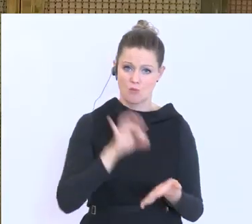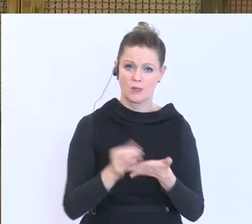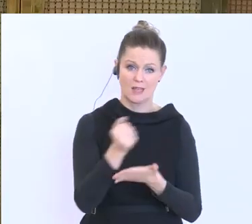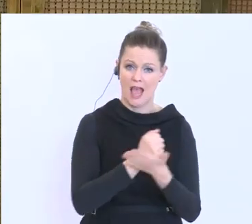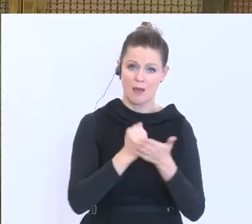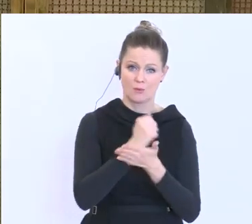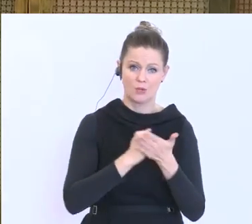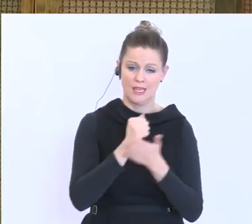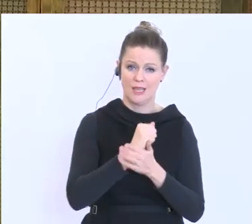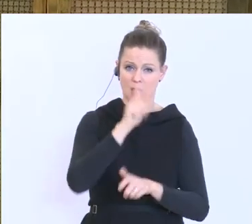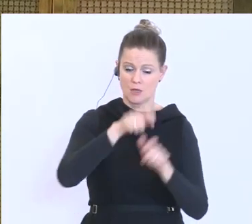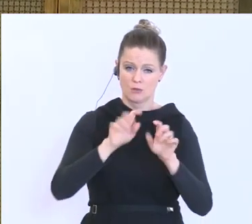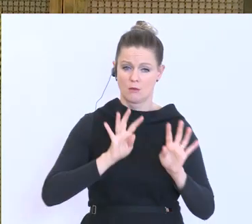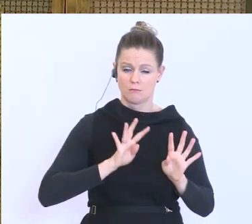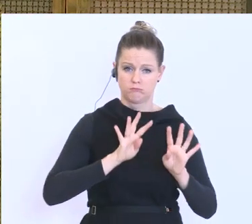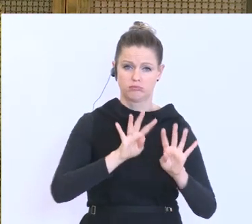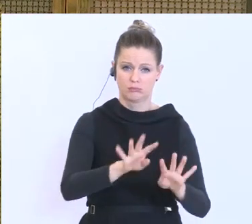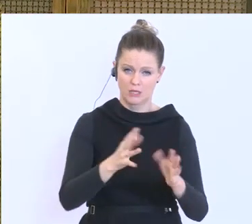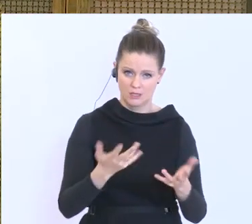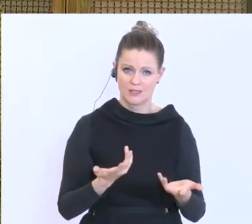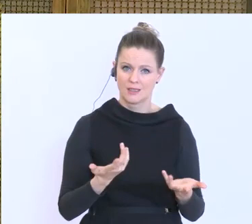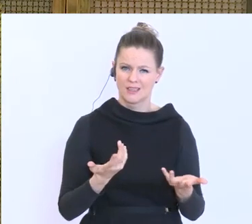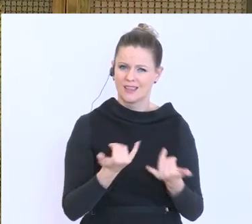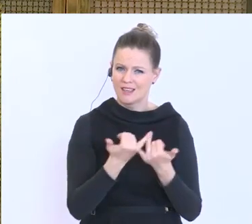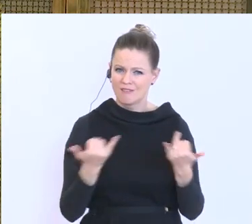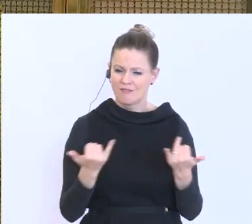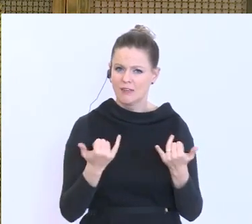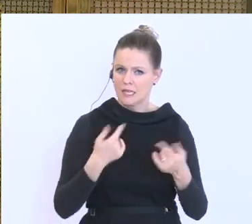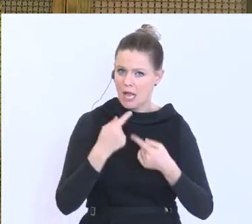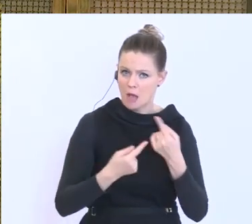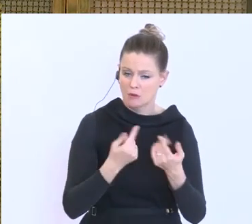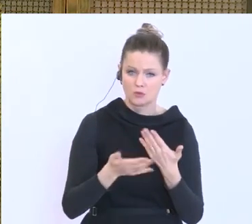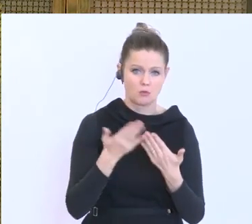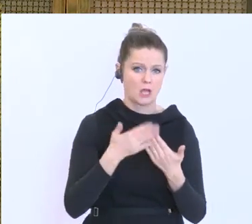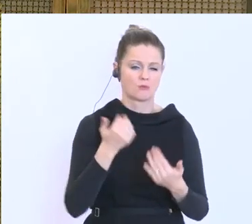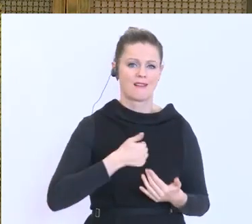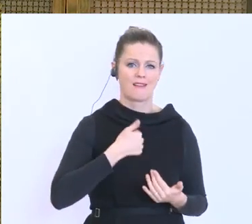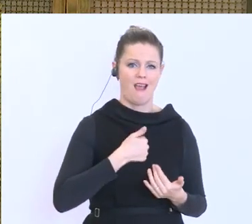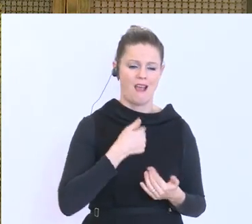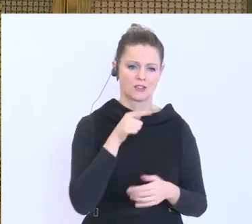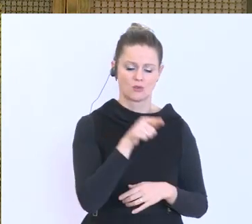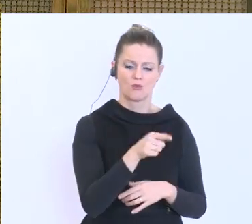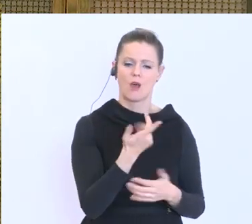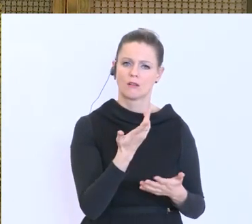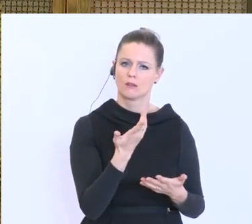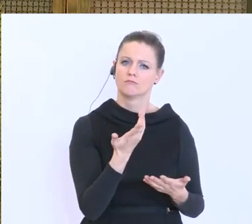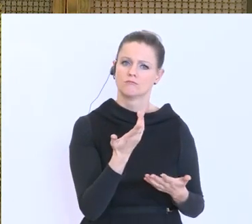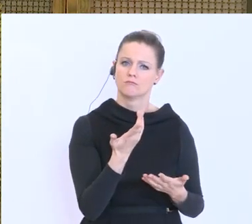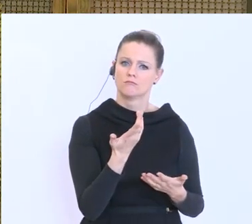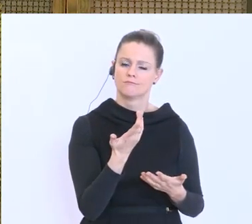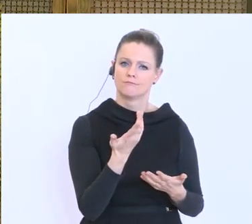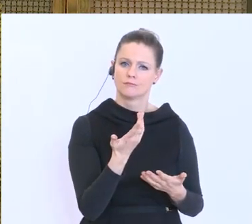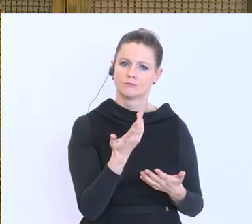groß. Da gibt es unterschiedliche Vorgehensweisen. In Graz zum Beispiel wird die Ware dann über die